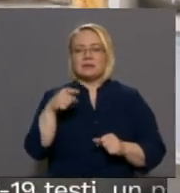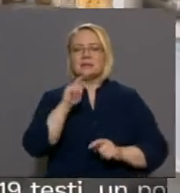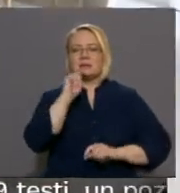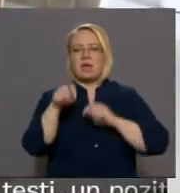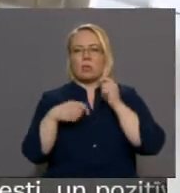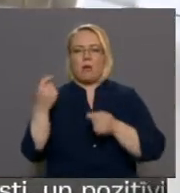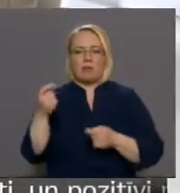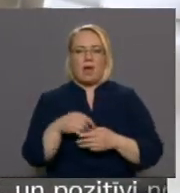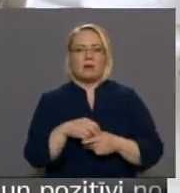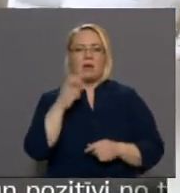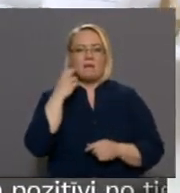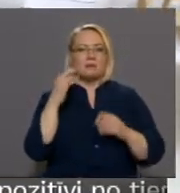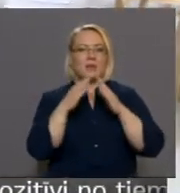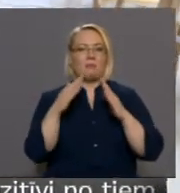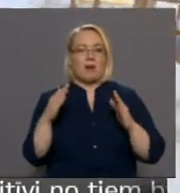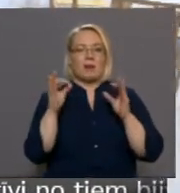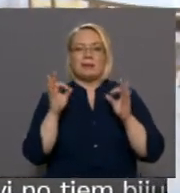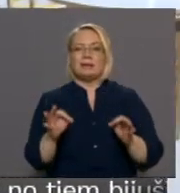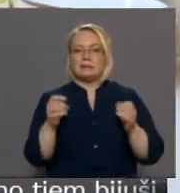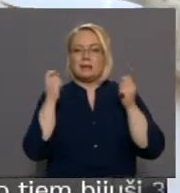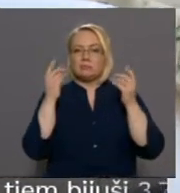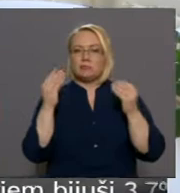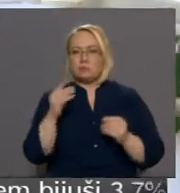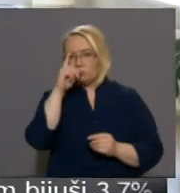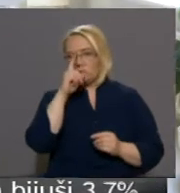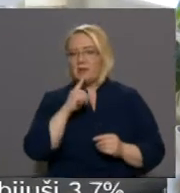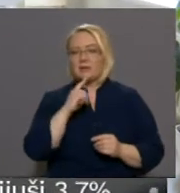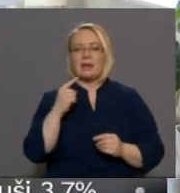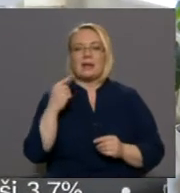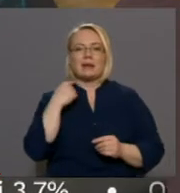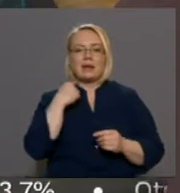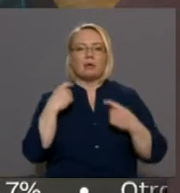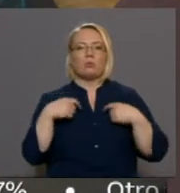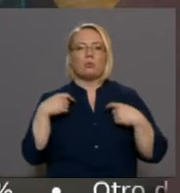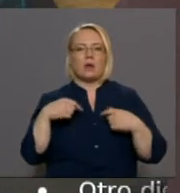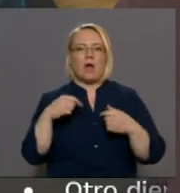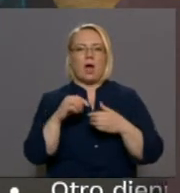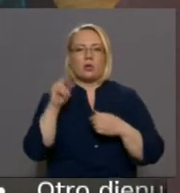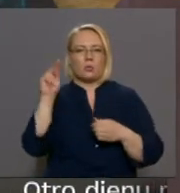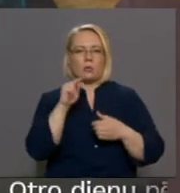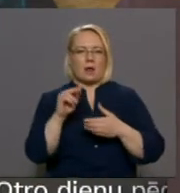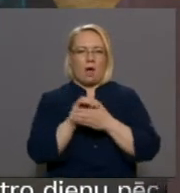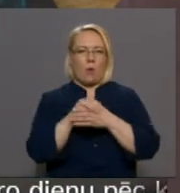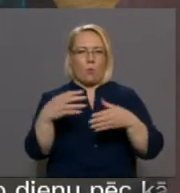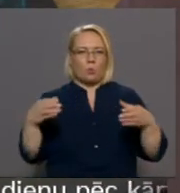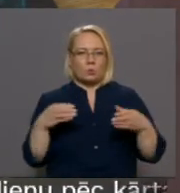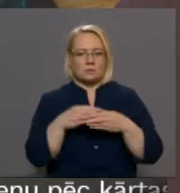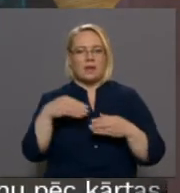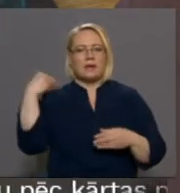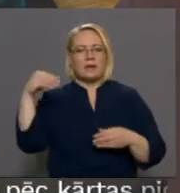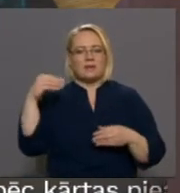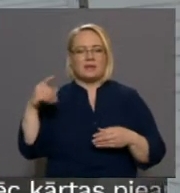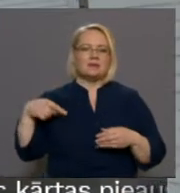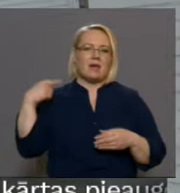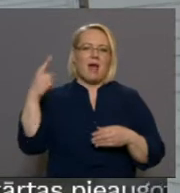dziedotājiem. Vecāku mājas īstā dzimšanas diena būs svētien, kad Rīgas Lutera draudz, kas arī aktīvi iesaistās iezvanījis nama nākamo